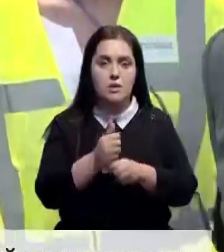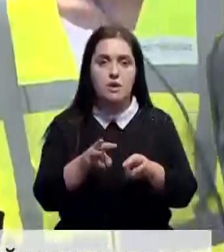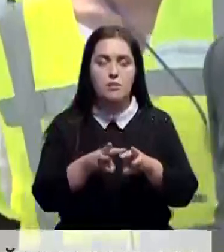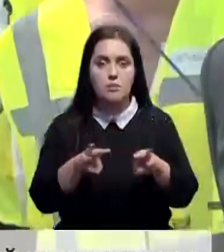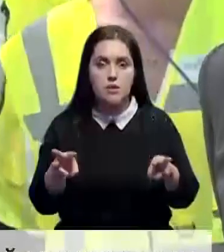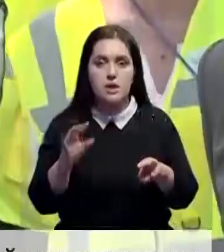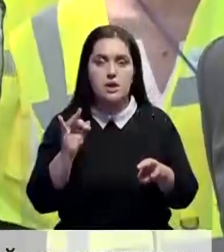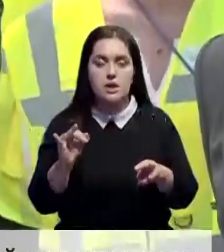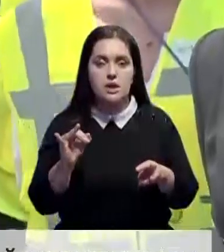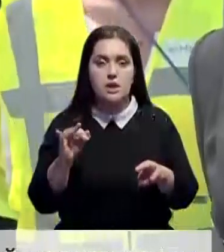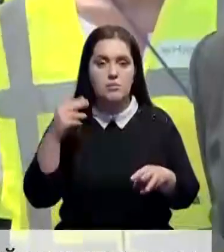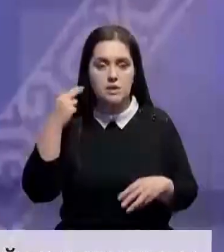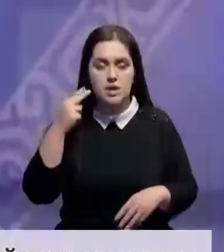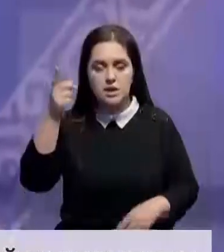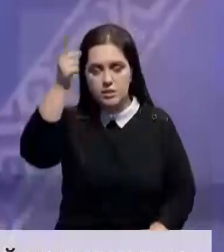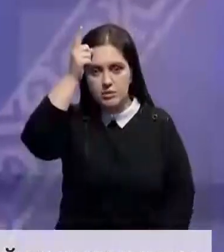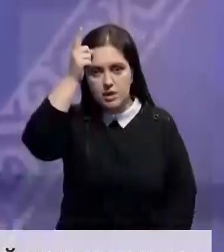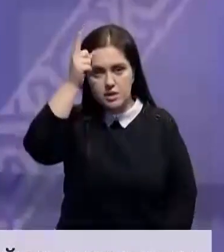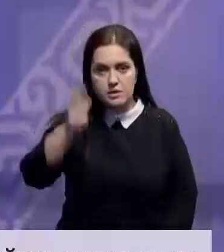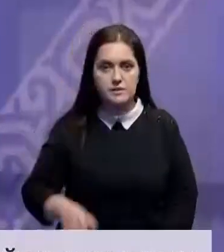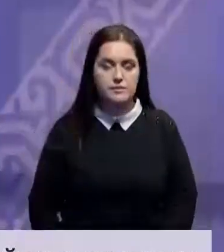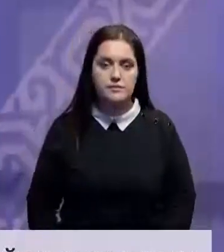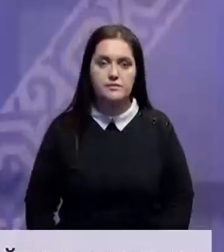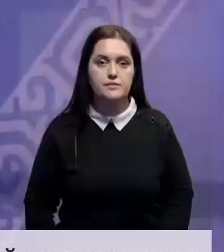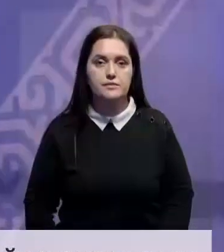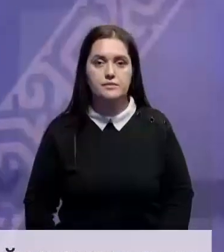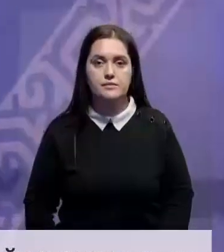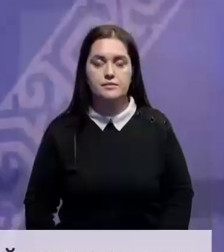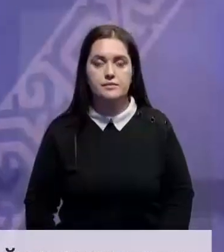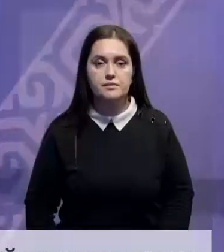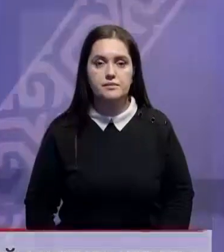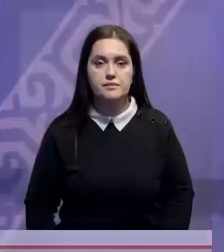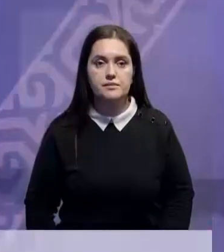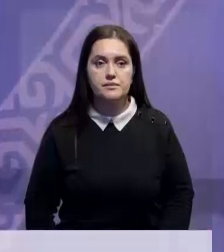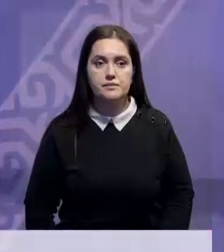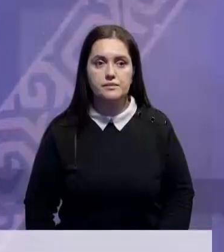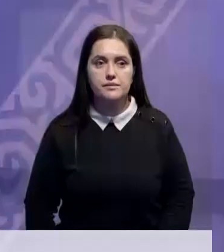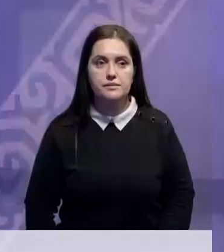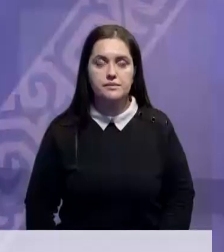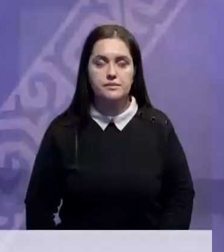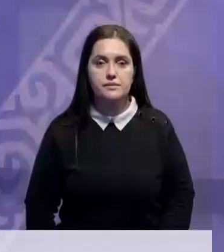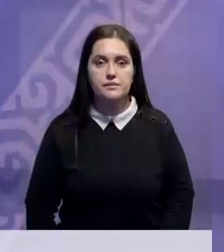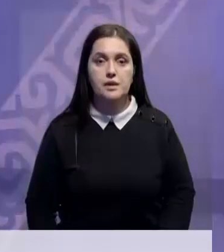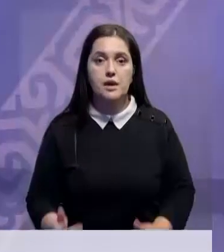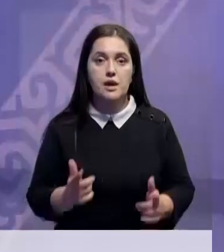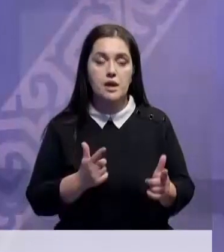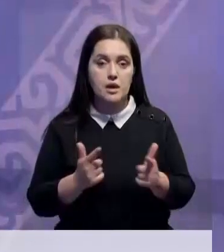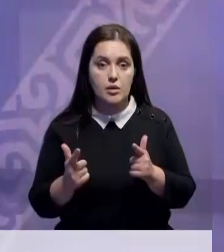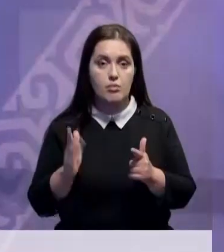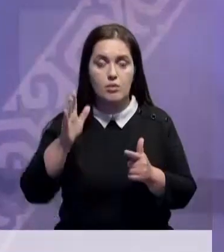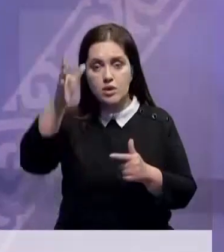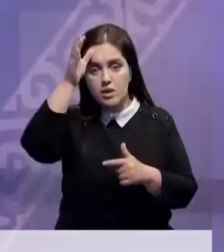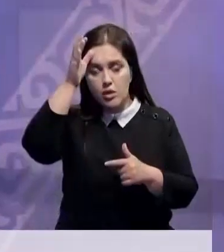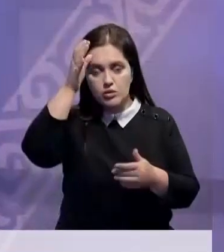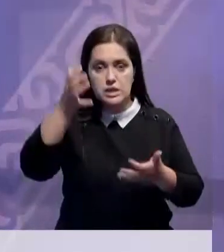и федерального президента Германии. Институт будет способствовать подготовке востребованных кадров, а также проведению научных